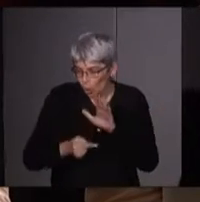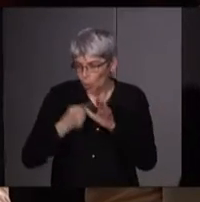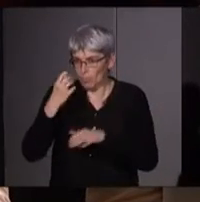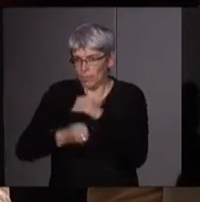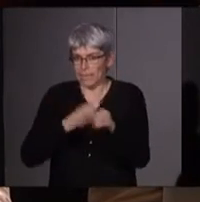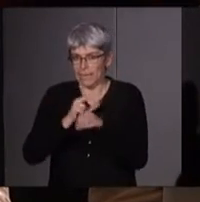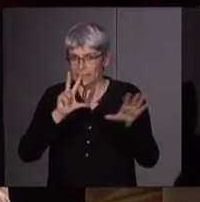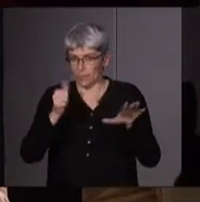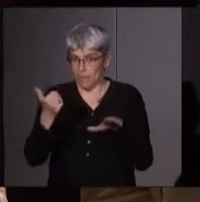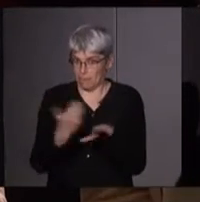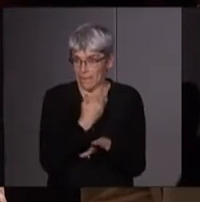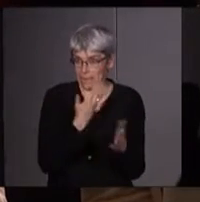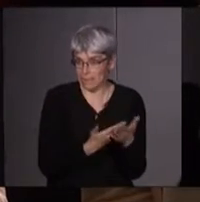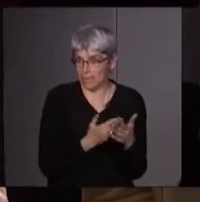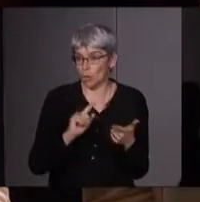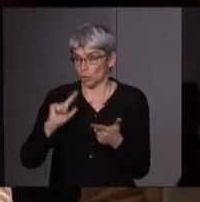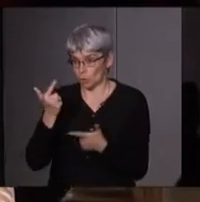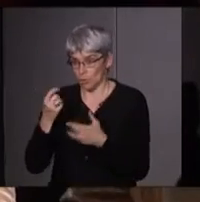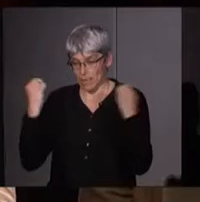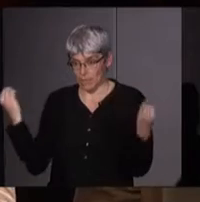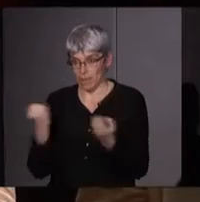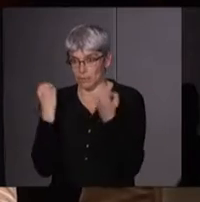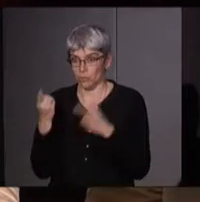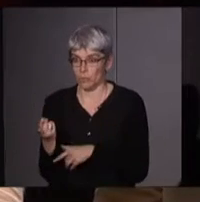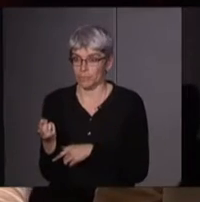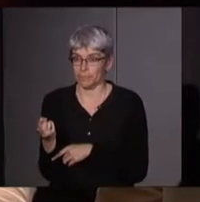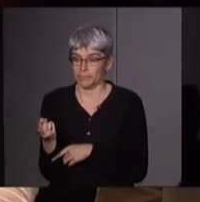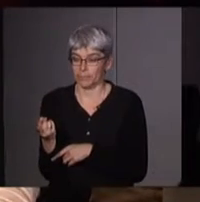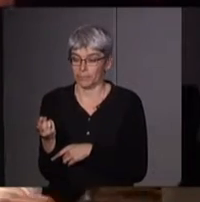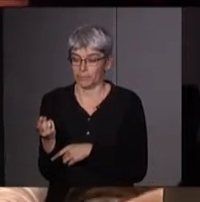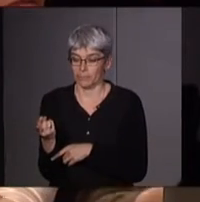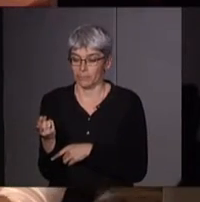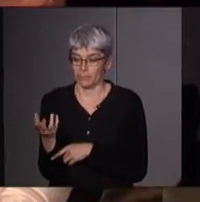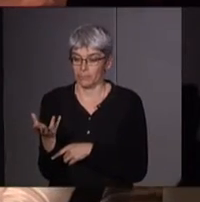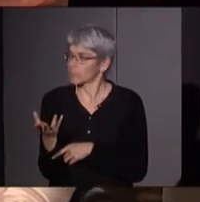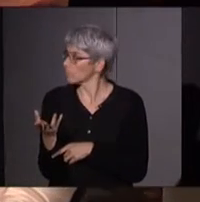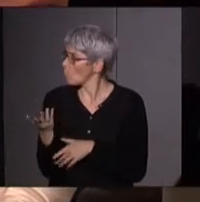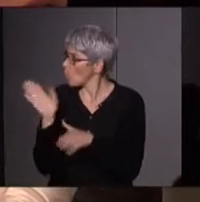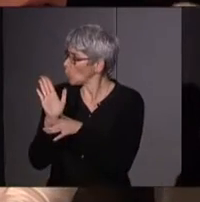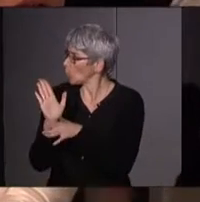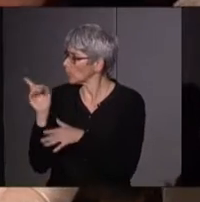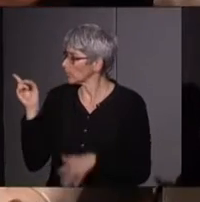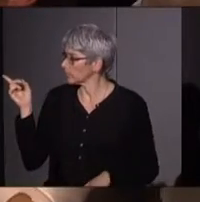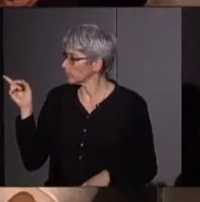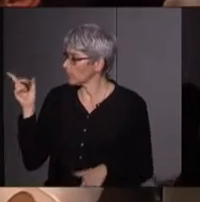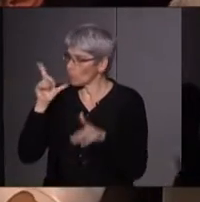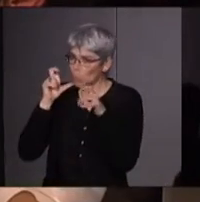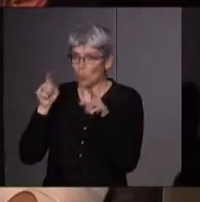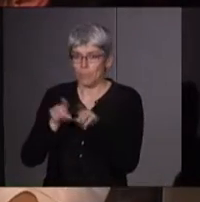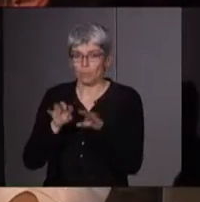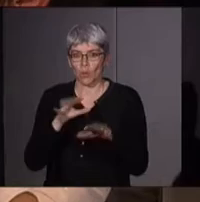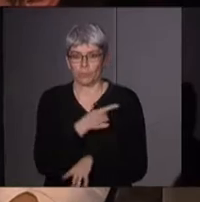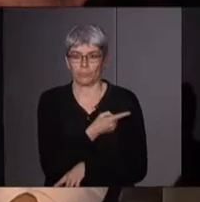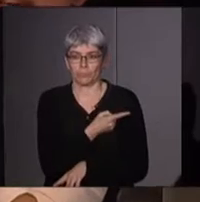1981. La deuxième action, donc je vais vous montrer quand même deux, trois